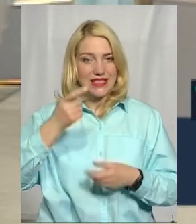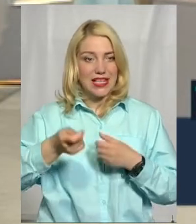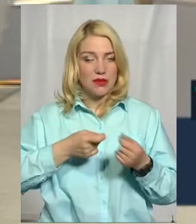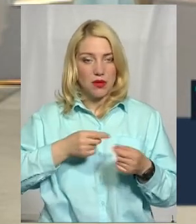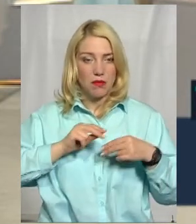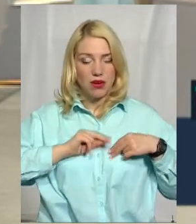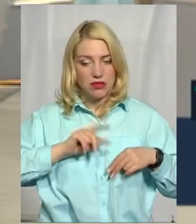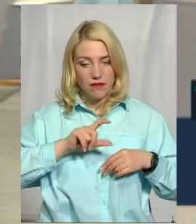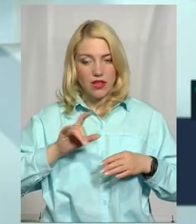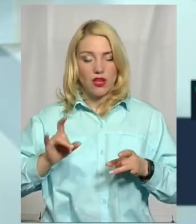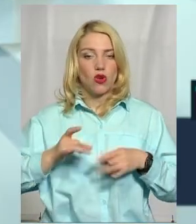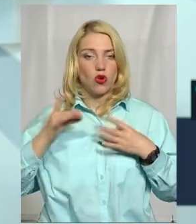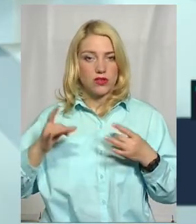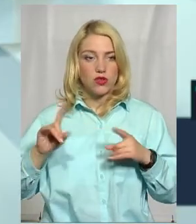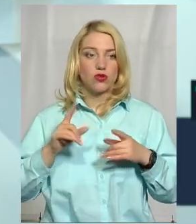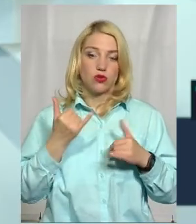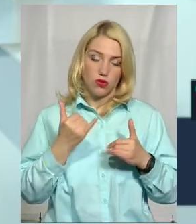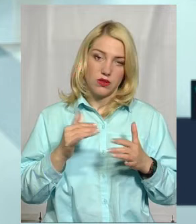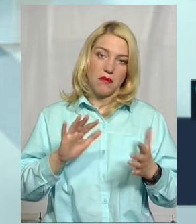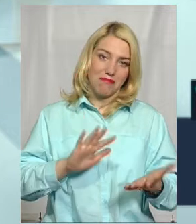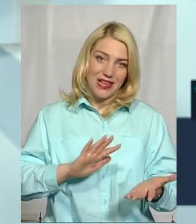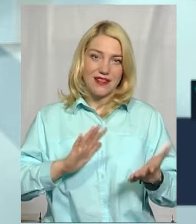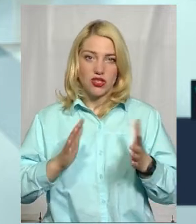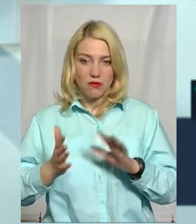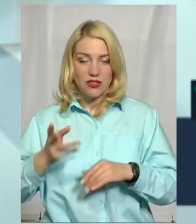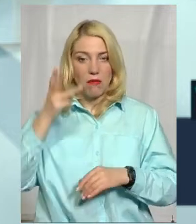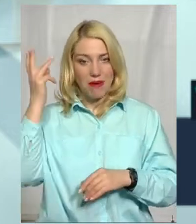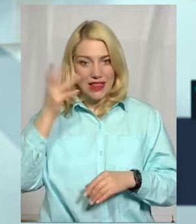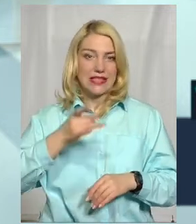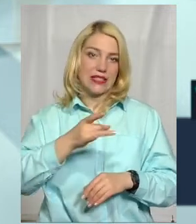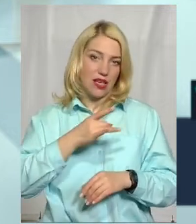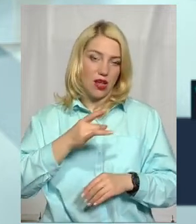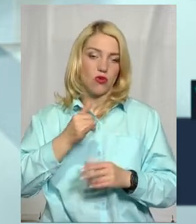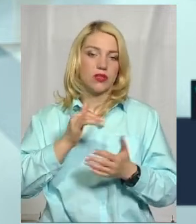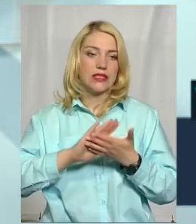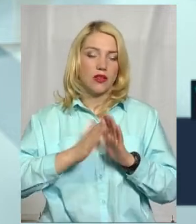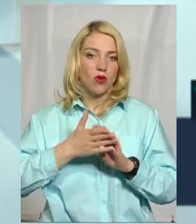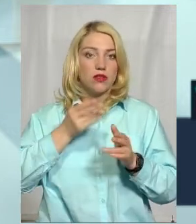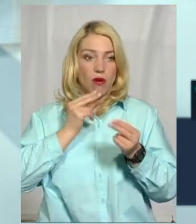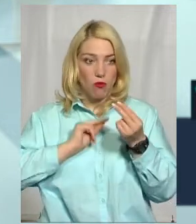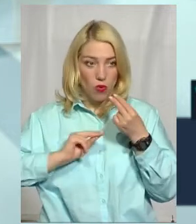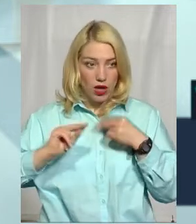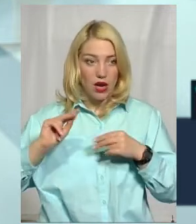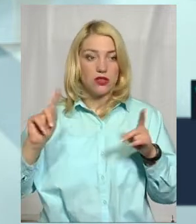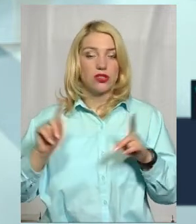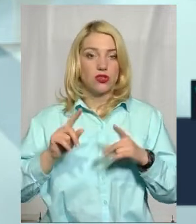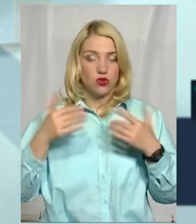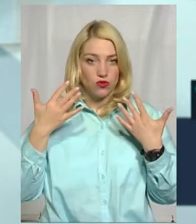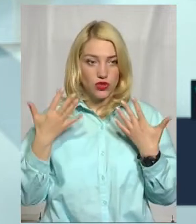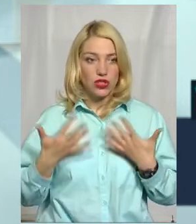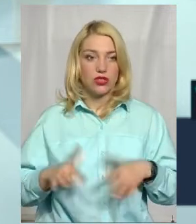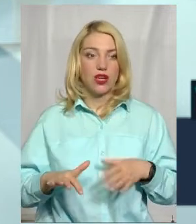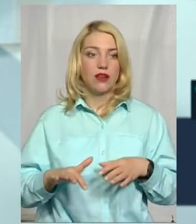працівники, говорили, що більш-менш сьогодні вже у Хмельницькому районі більш-менш ситуація покращилась. Що вже, ну,